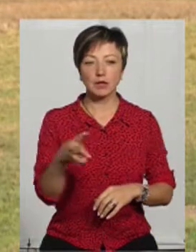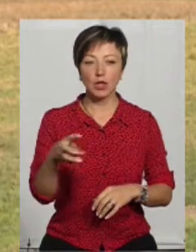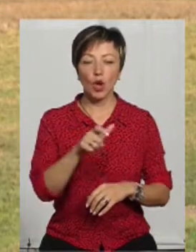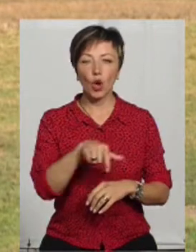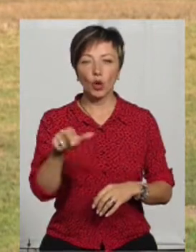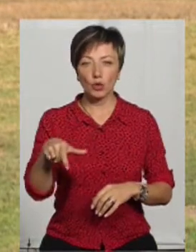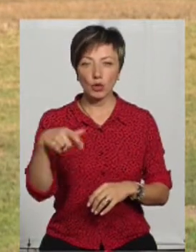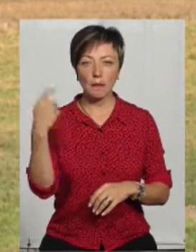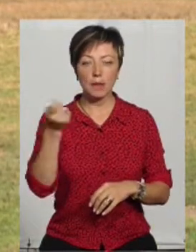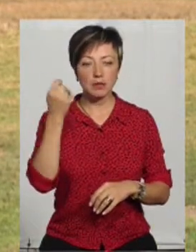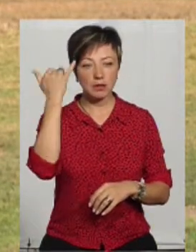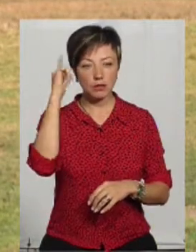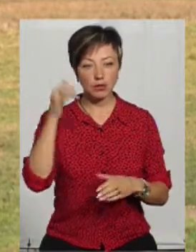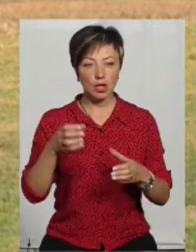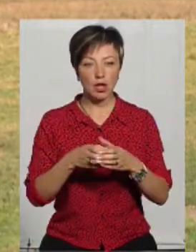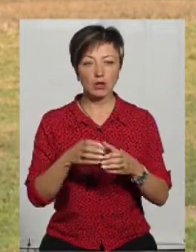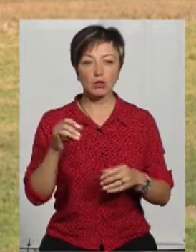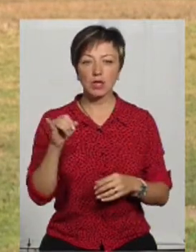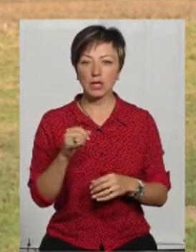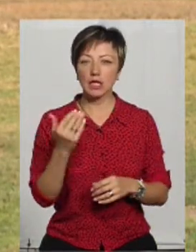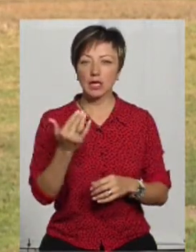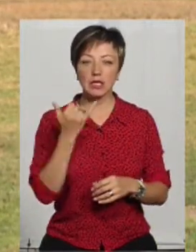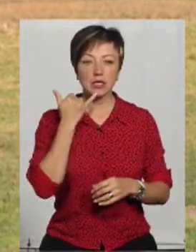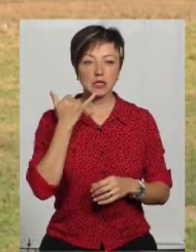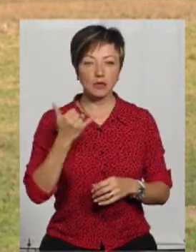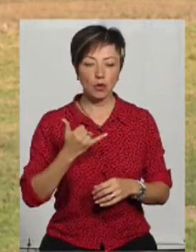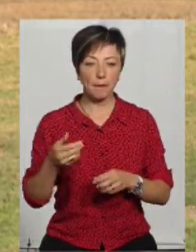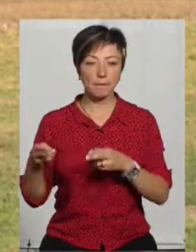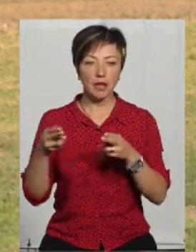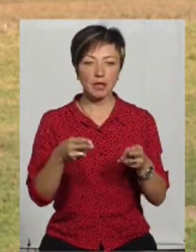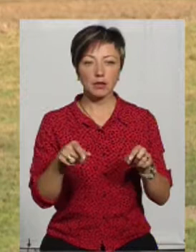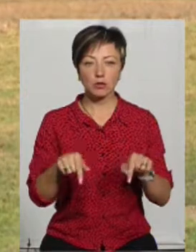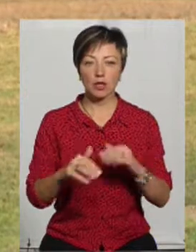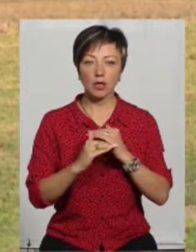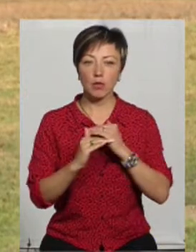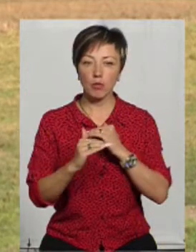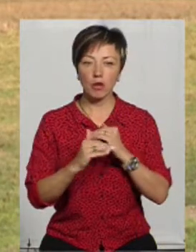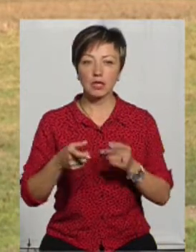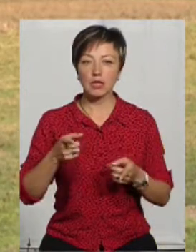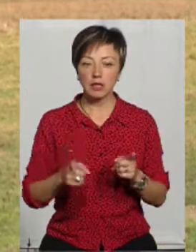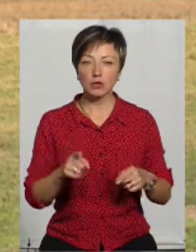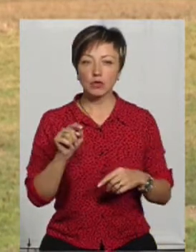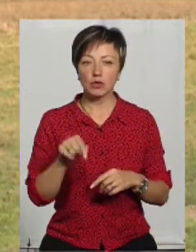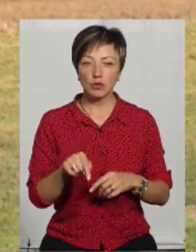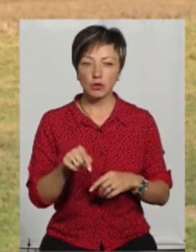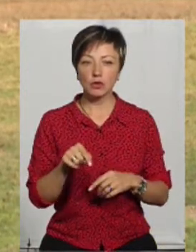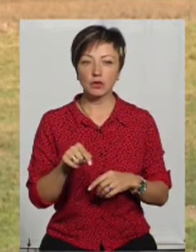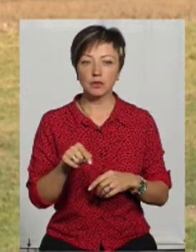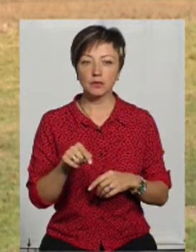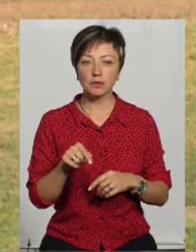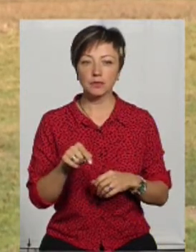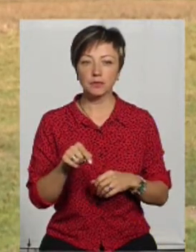пасли череду. І от їхній дзвінок, ми приїхали сюди на поле. Дійсно, тут сильний був,